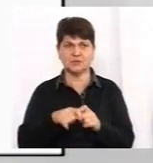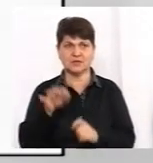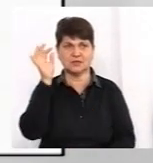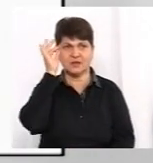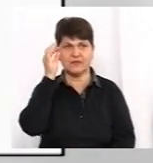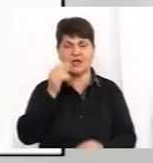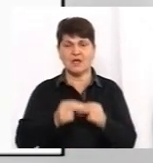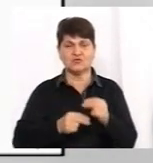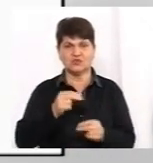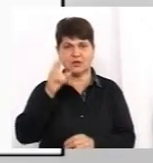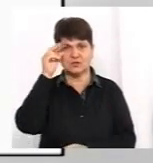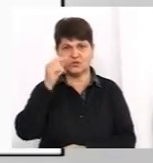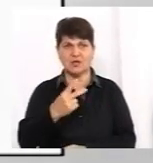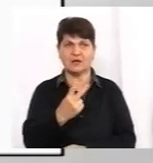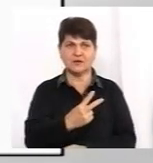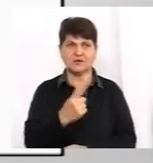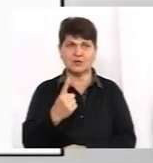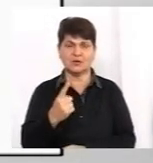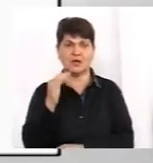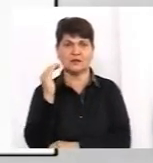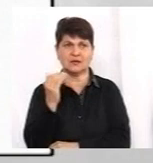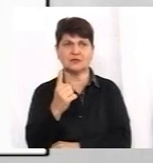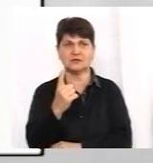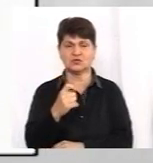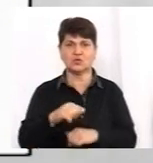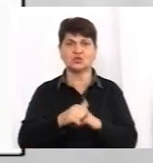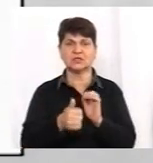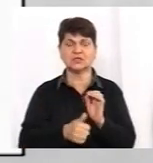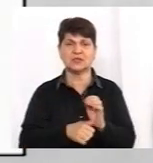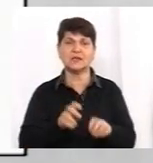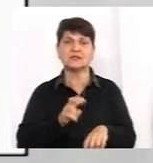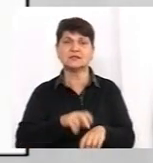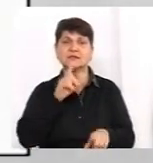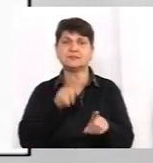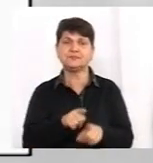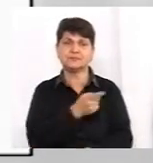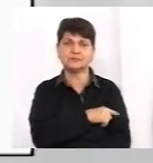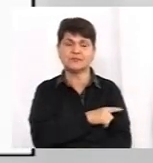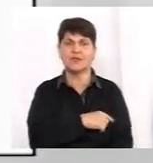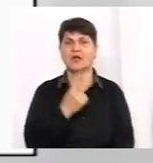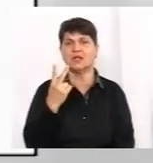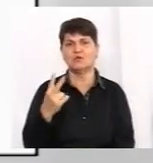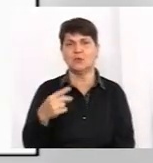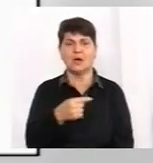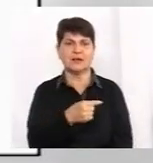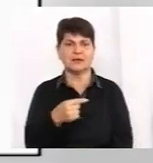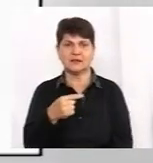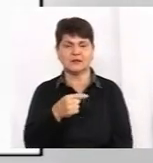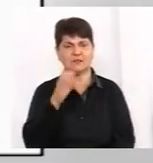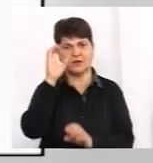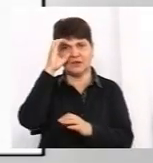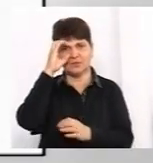серед числа яких 21 дитина та 116 медичних працівників, що підтверджено двома негативними результатами лабораторних